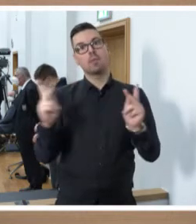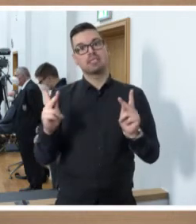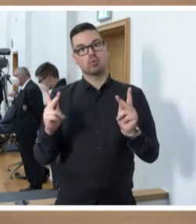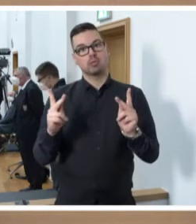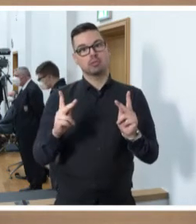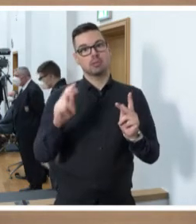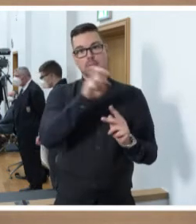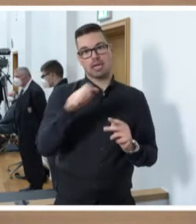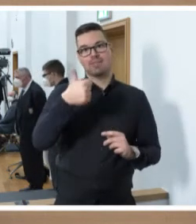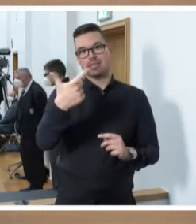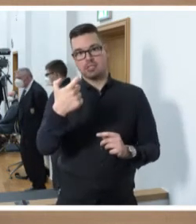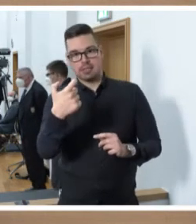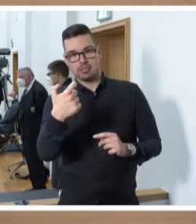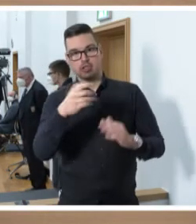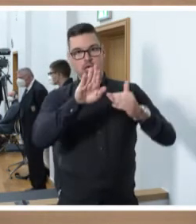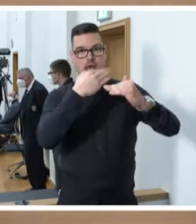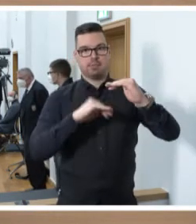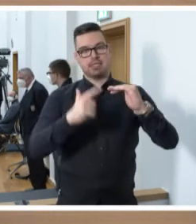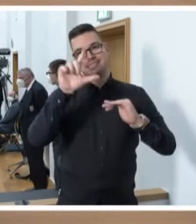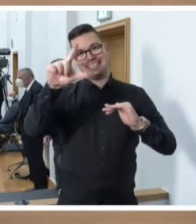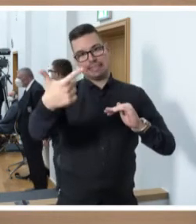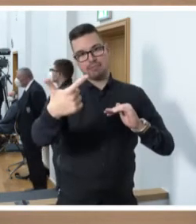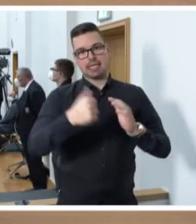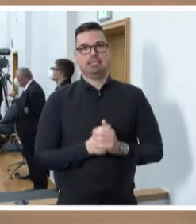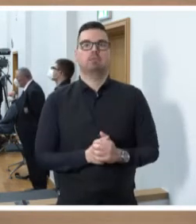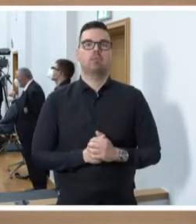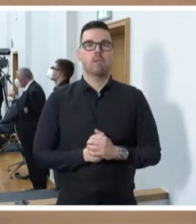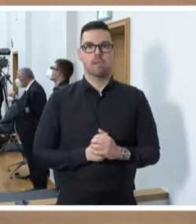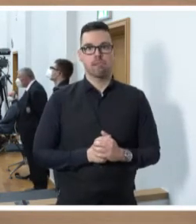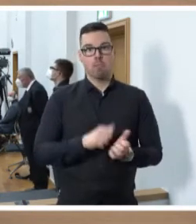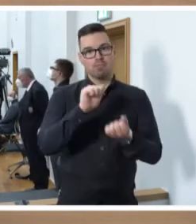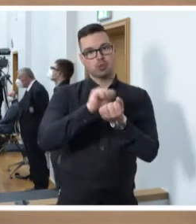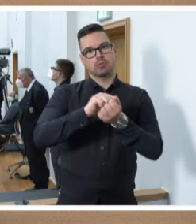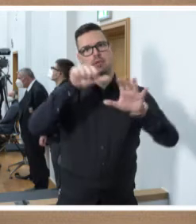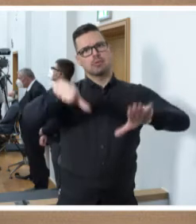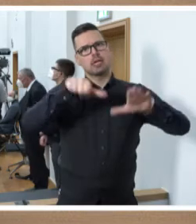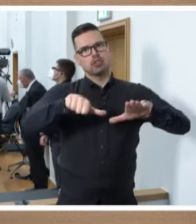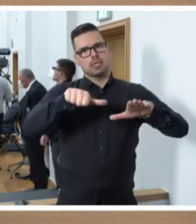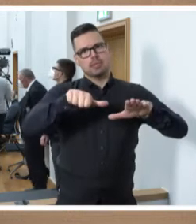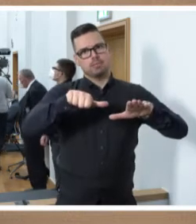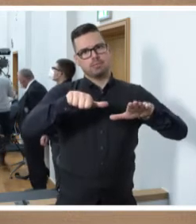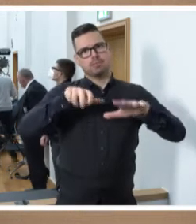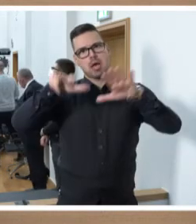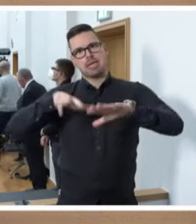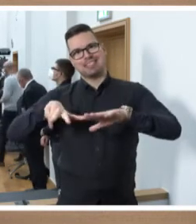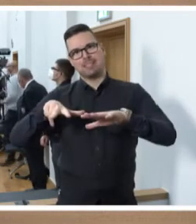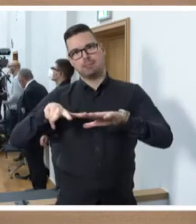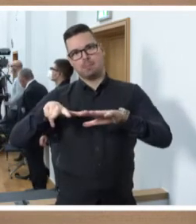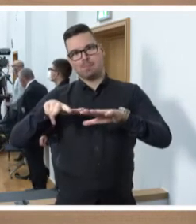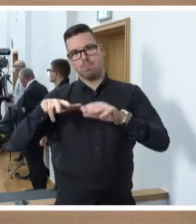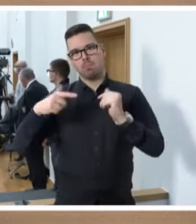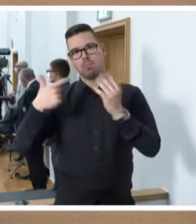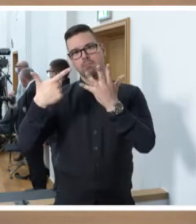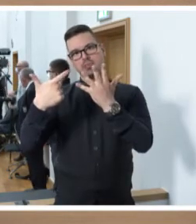21 Absatz 2 unserer Geschäftsordnung. Das Ganze liegt Ihnen als Drucksache 16-1847 vor. Auch hier